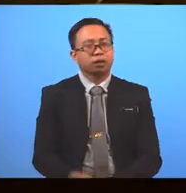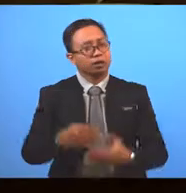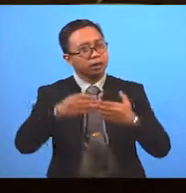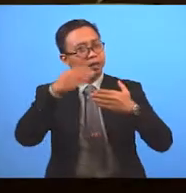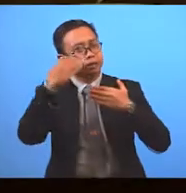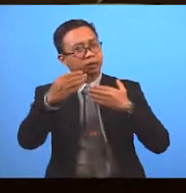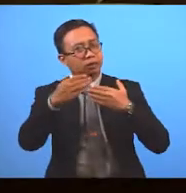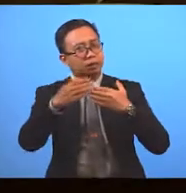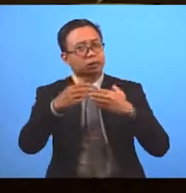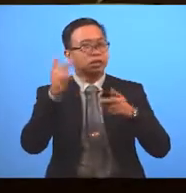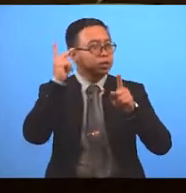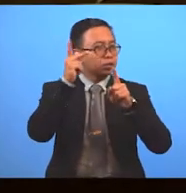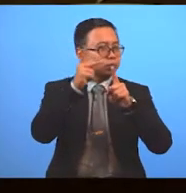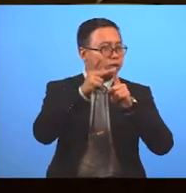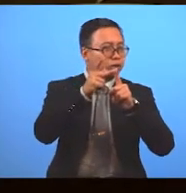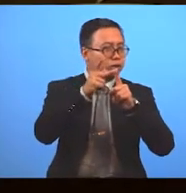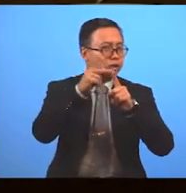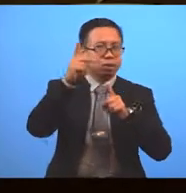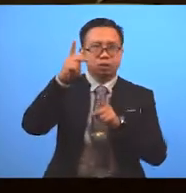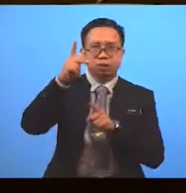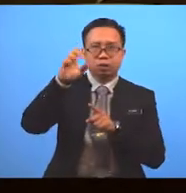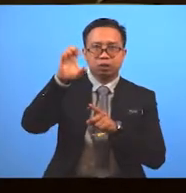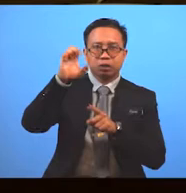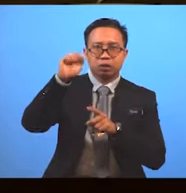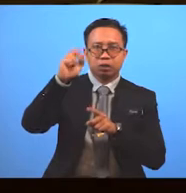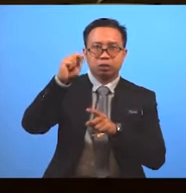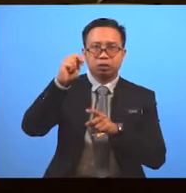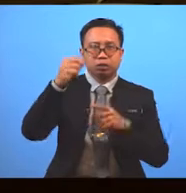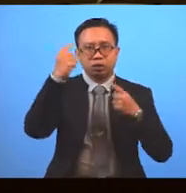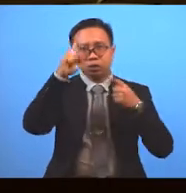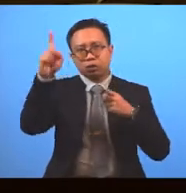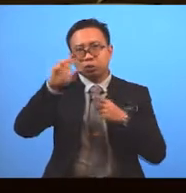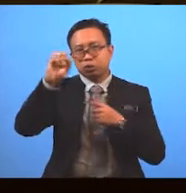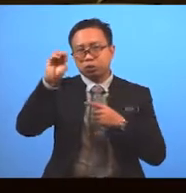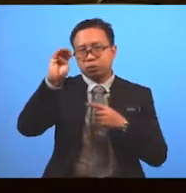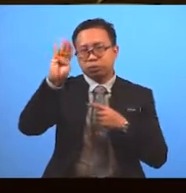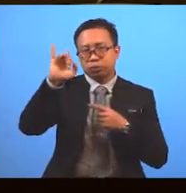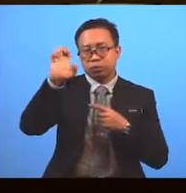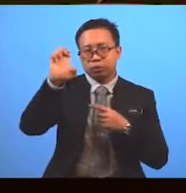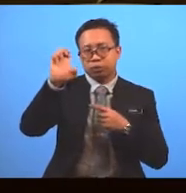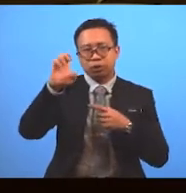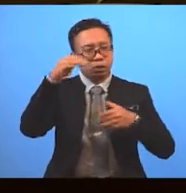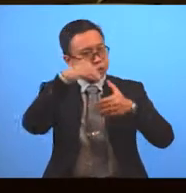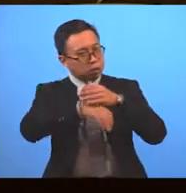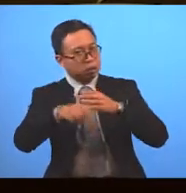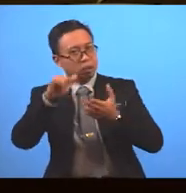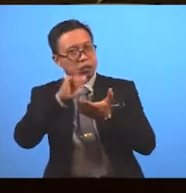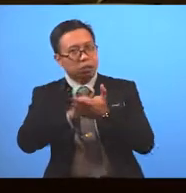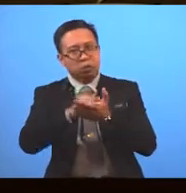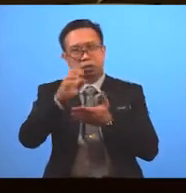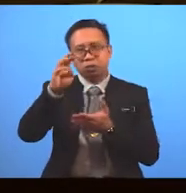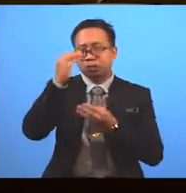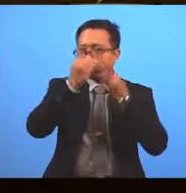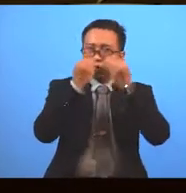Next, special effects The zombie makeup And the special effects Used in this movie